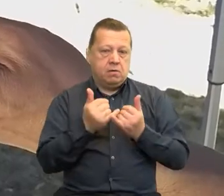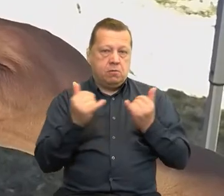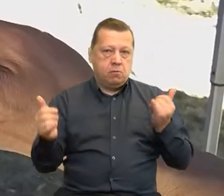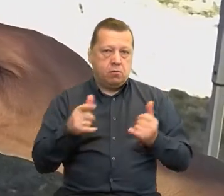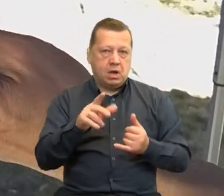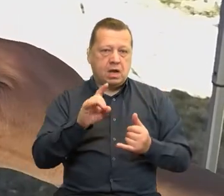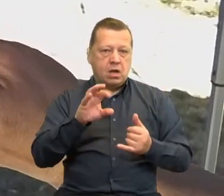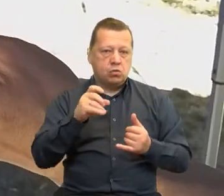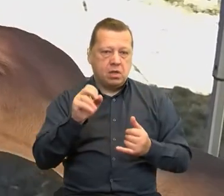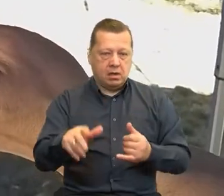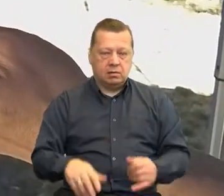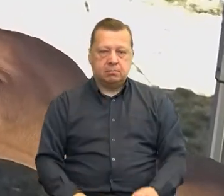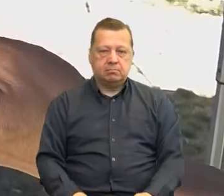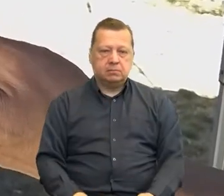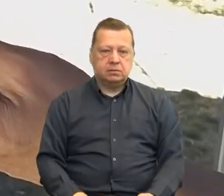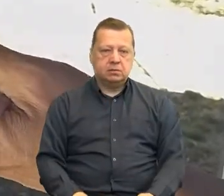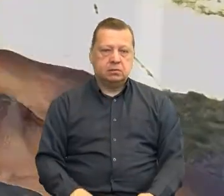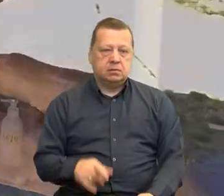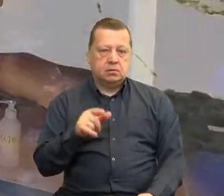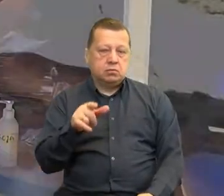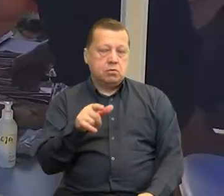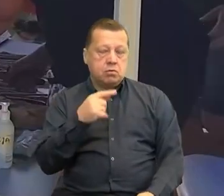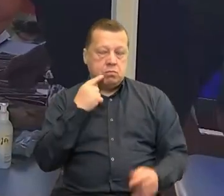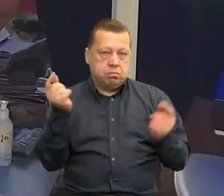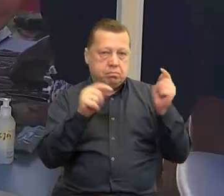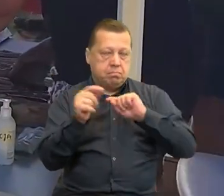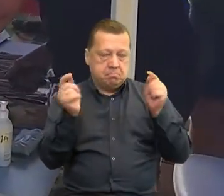od jakichś porownic, po różne złotooki.